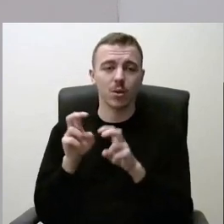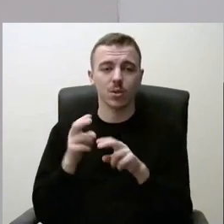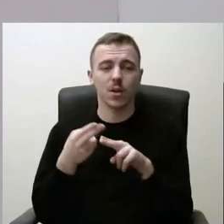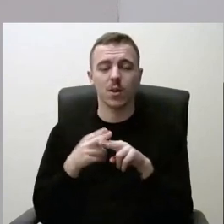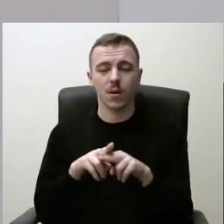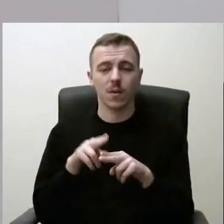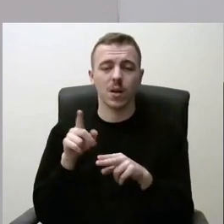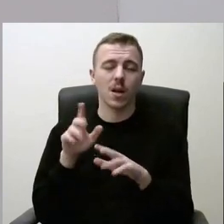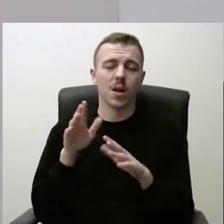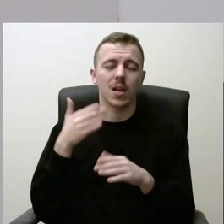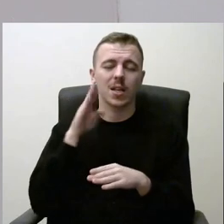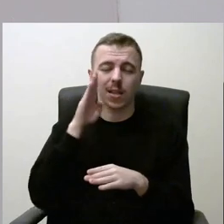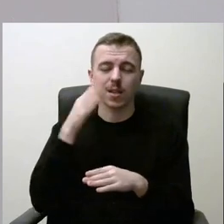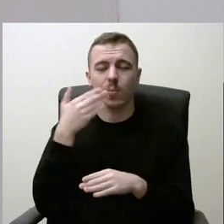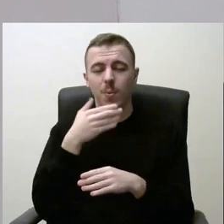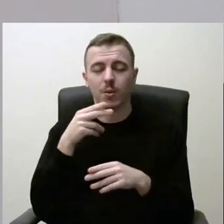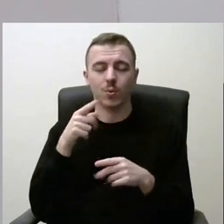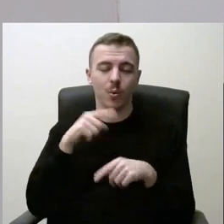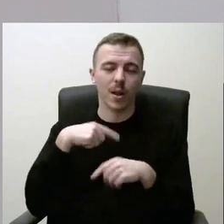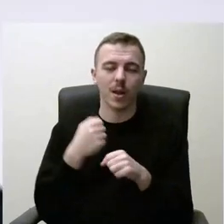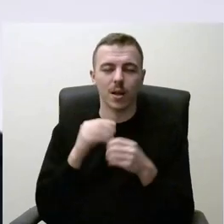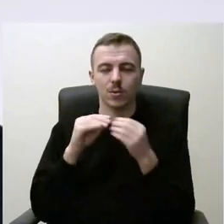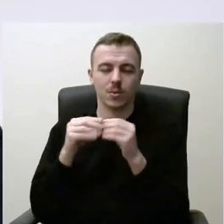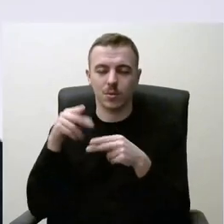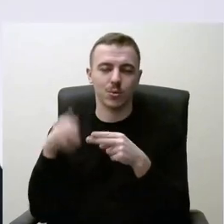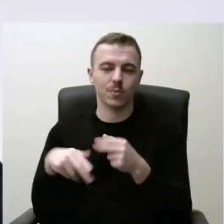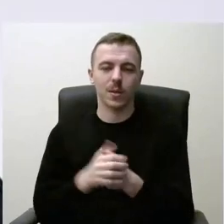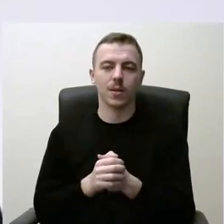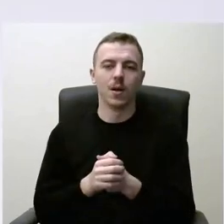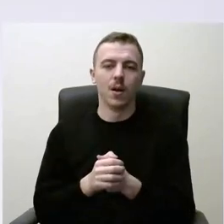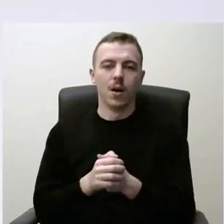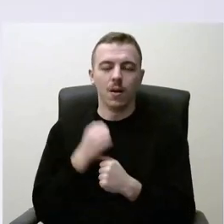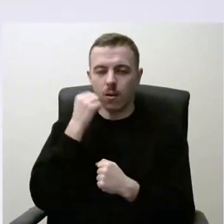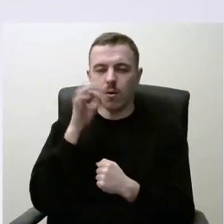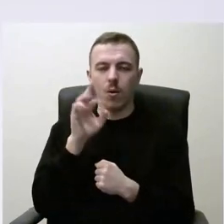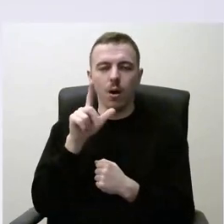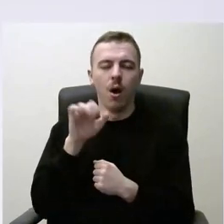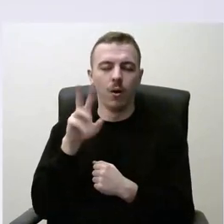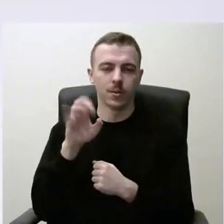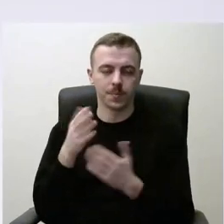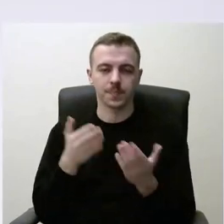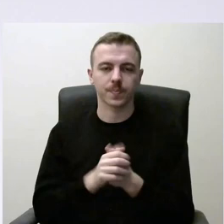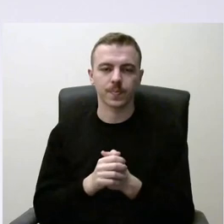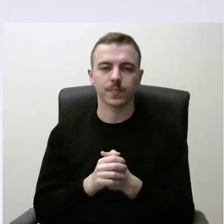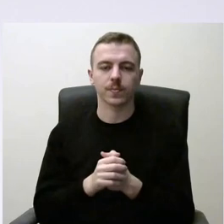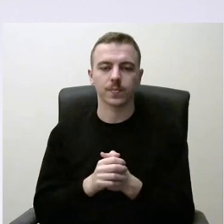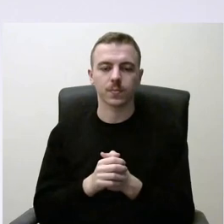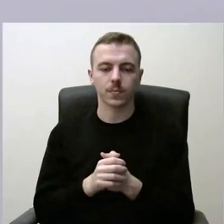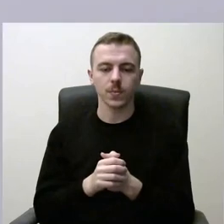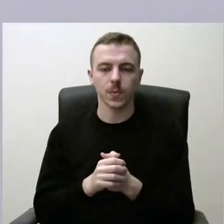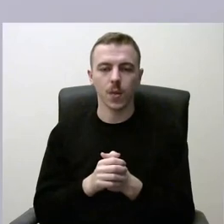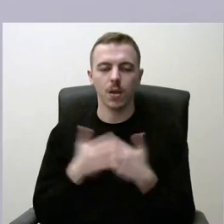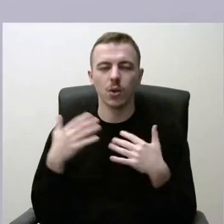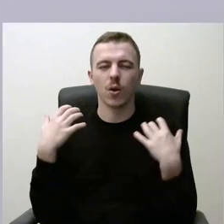ten papietinis laikas. Tai čia yra sprendimo klausimas. Tai ačiū. Dėkui ir panas Arlauskas, prašau. Aš jau kaip kandidatės